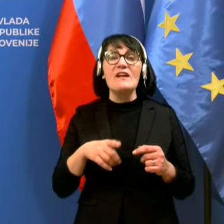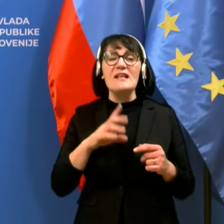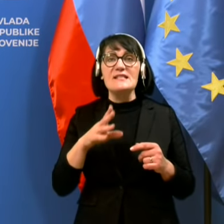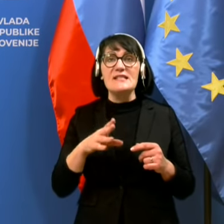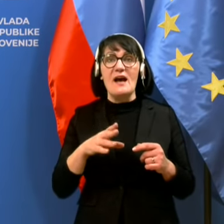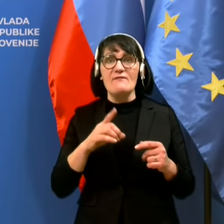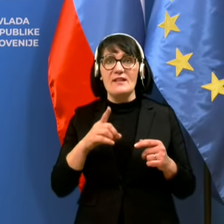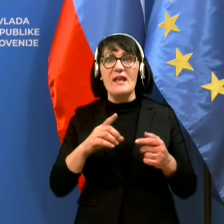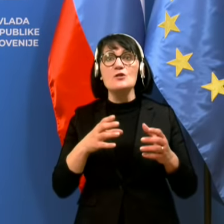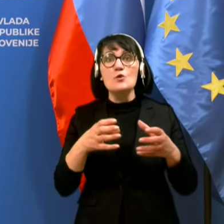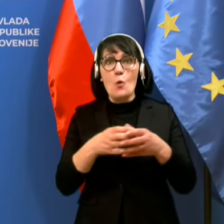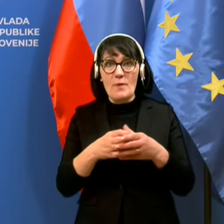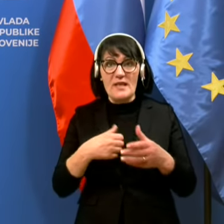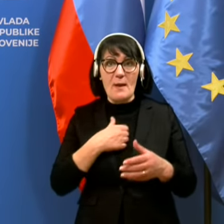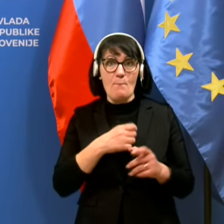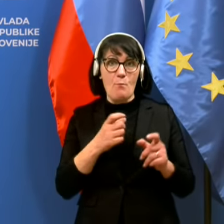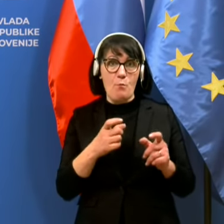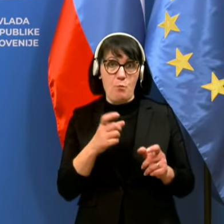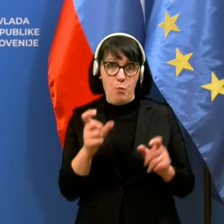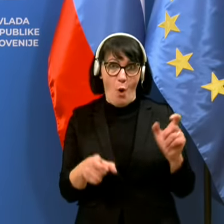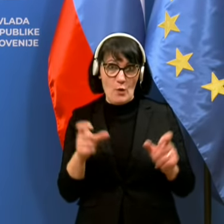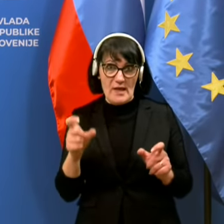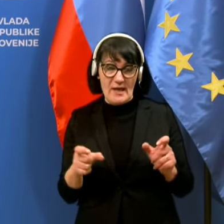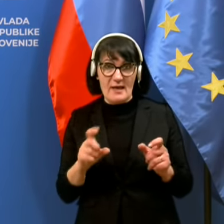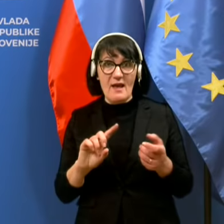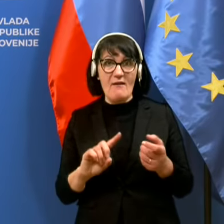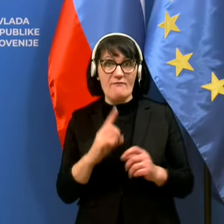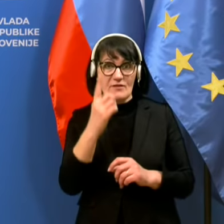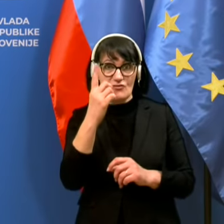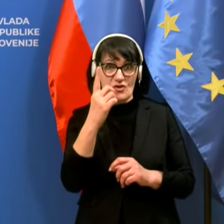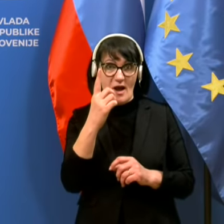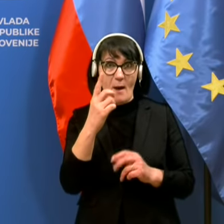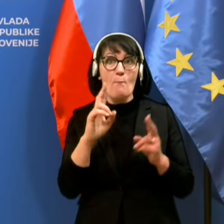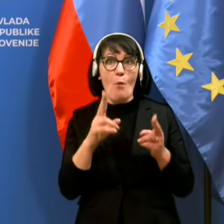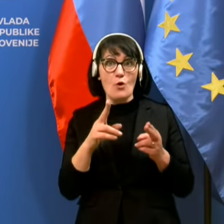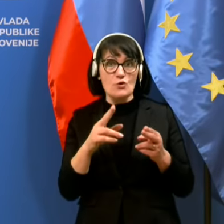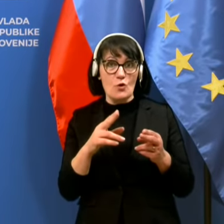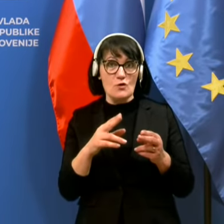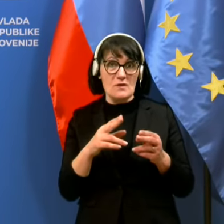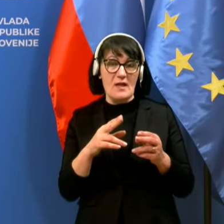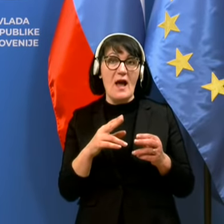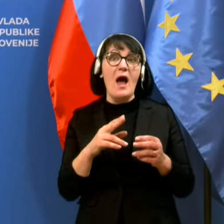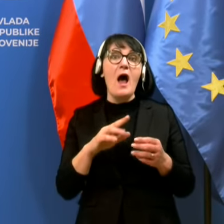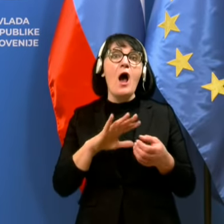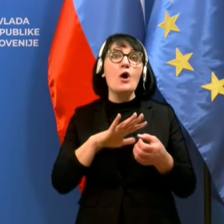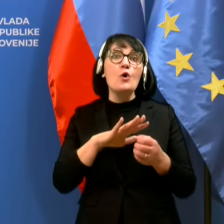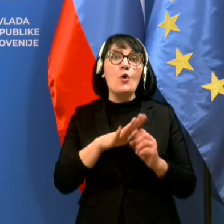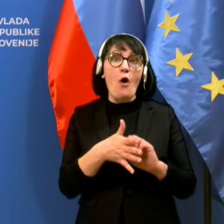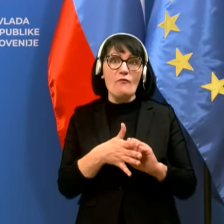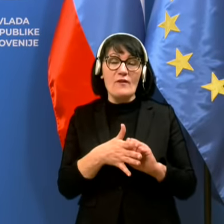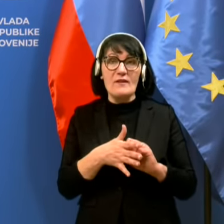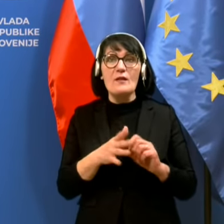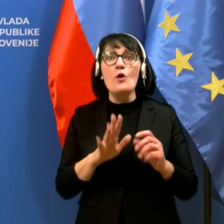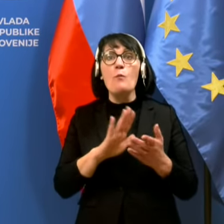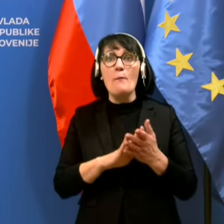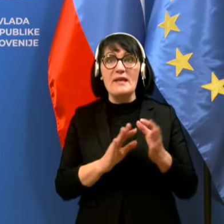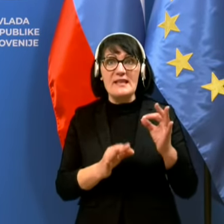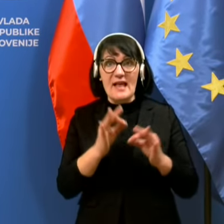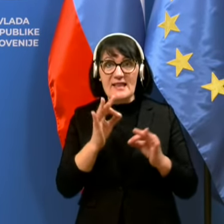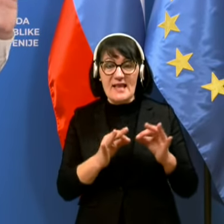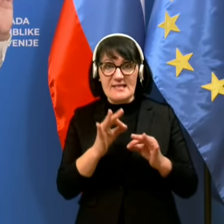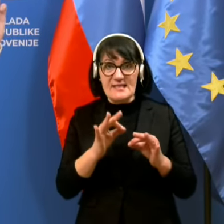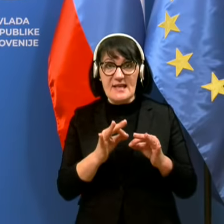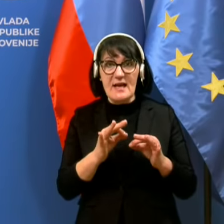bolnih, je bistveno, bistveno višja prevalenca covid-a. To pomeni, da testi performirajo, kakor v tistem